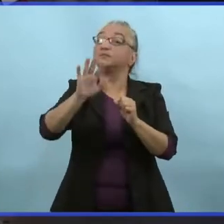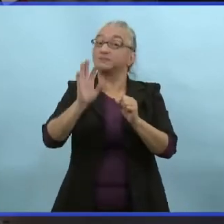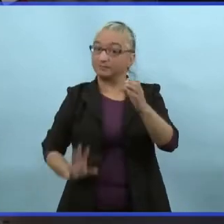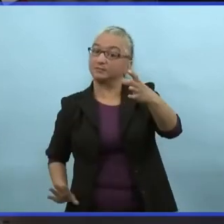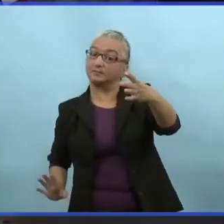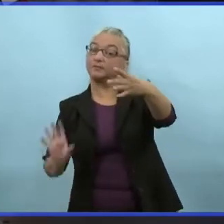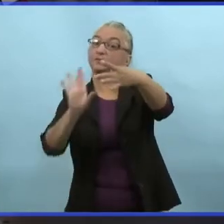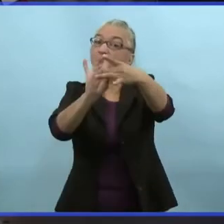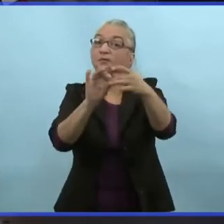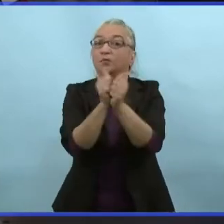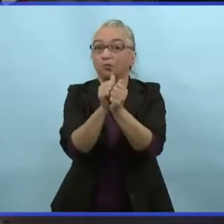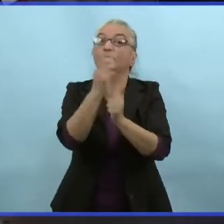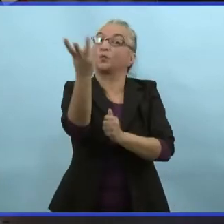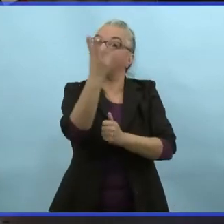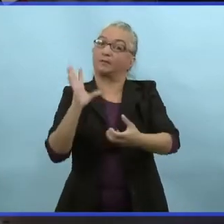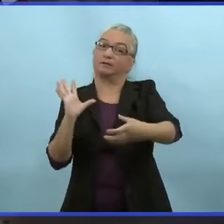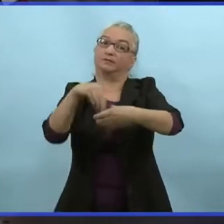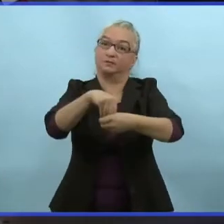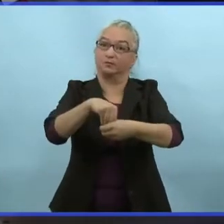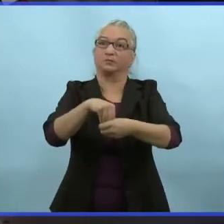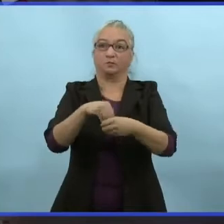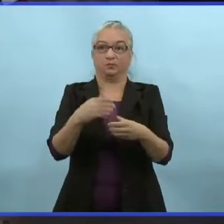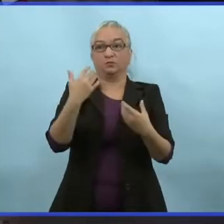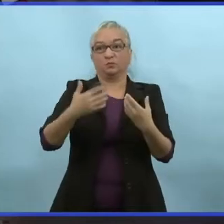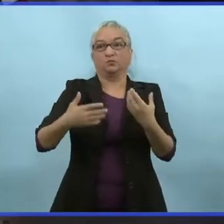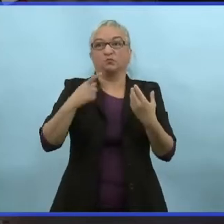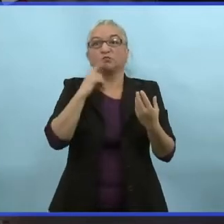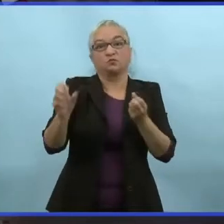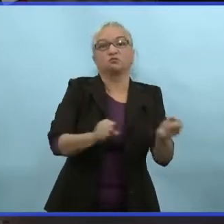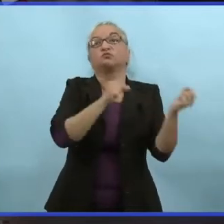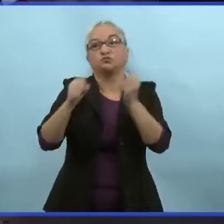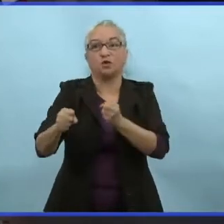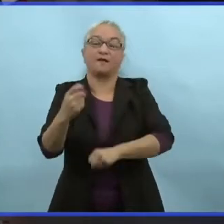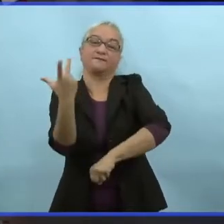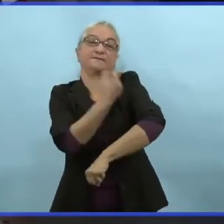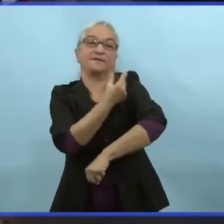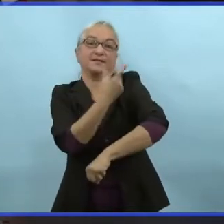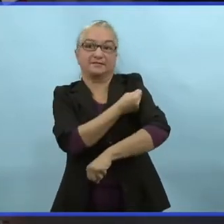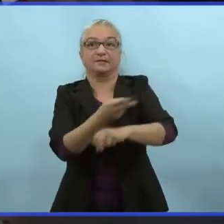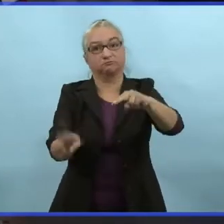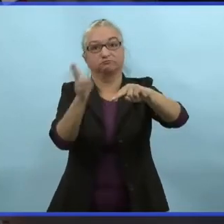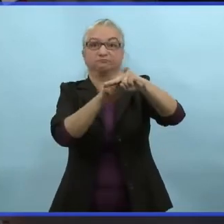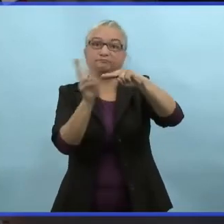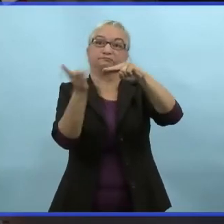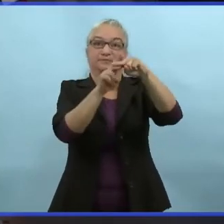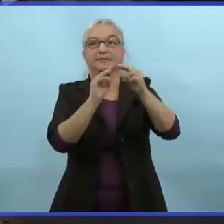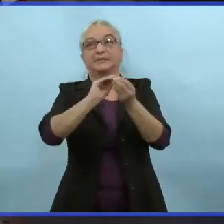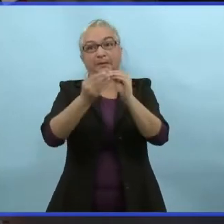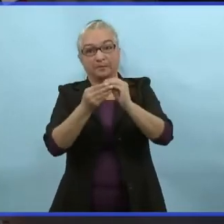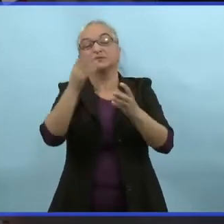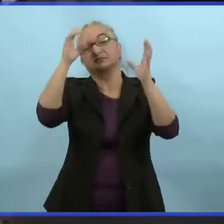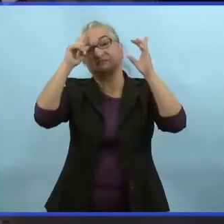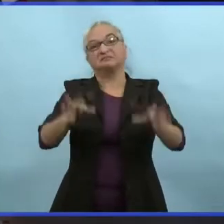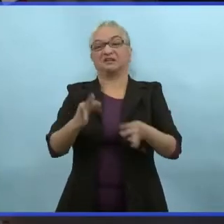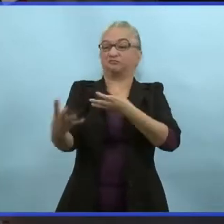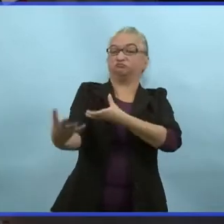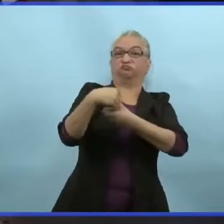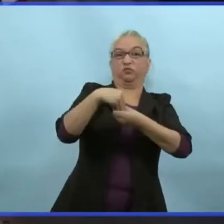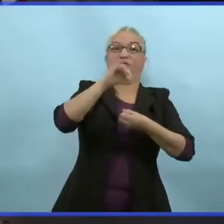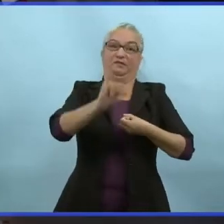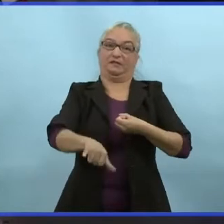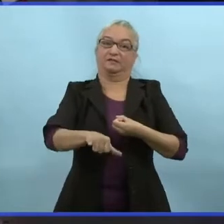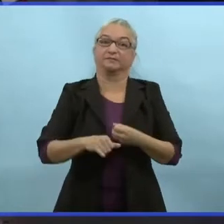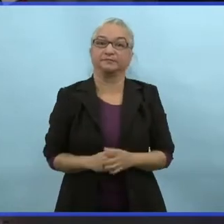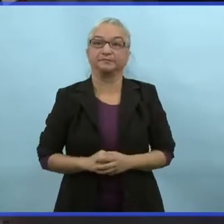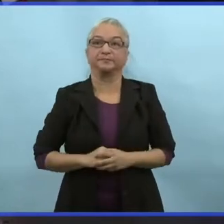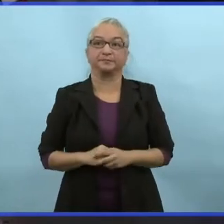Traiter ces municipalités comme Unipeg, ça semble logique compte tenu du taux de vaccination élevé, des allers-retours qui se